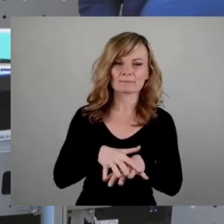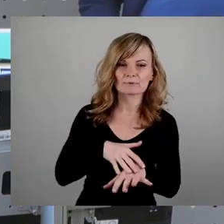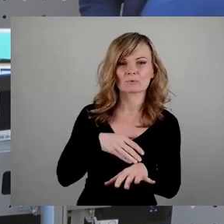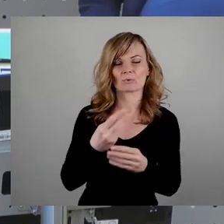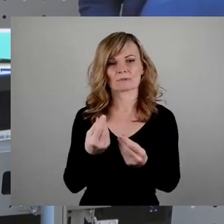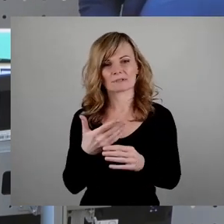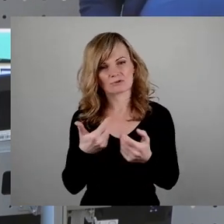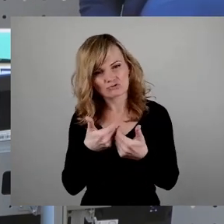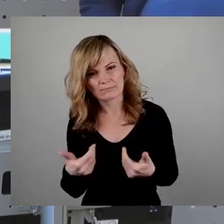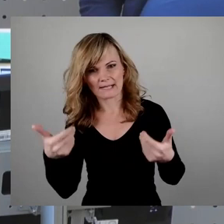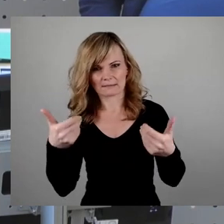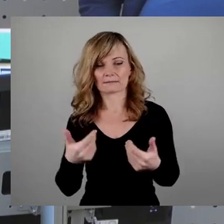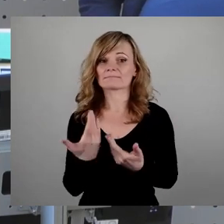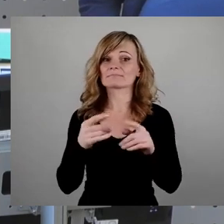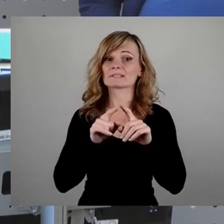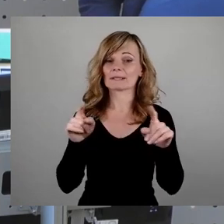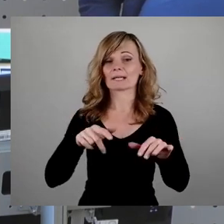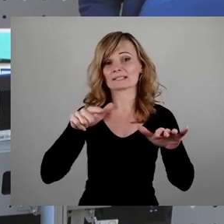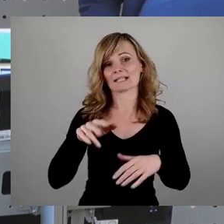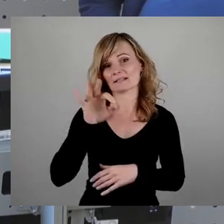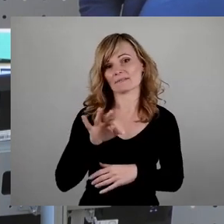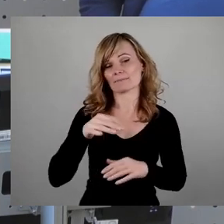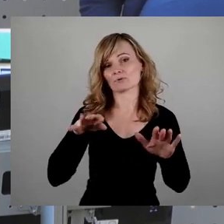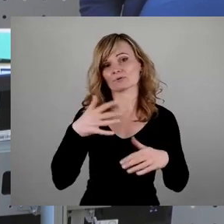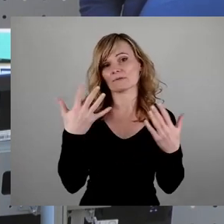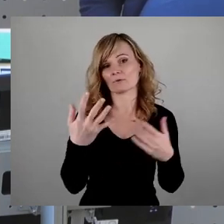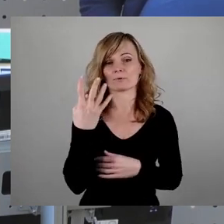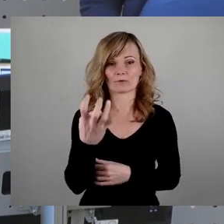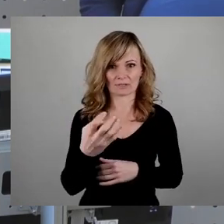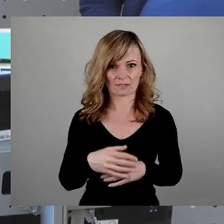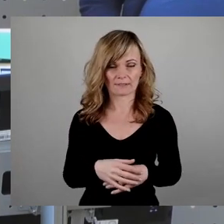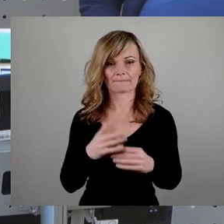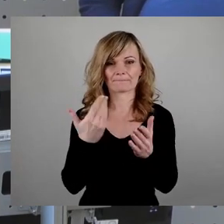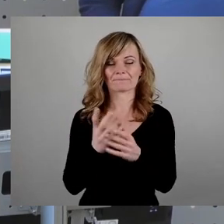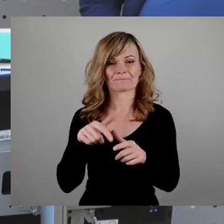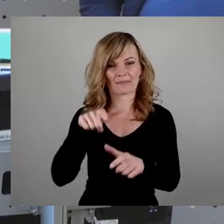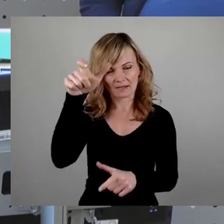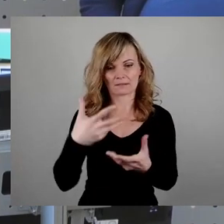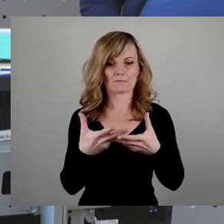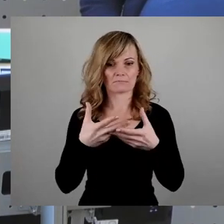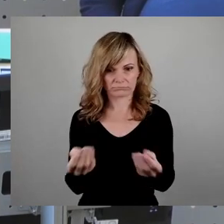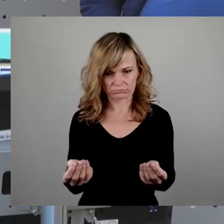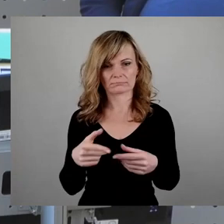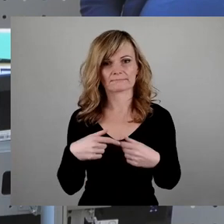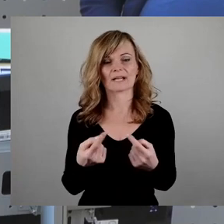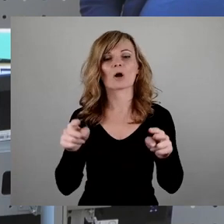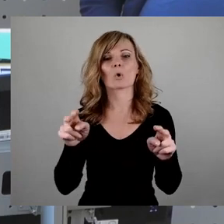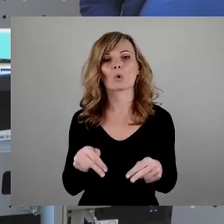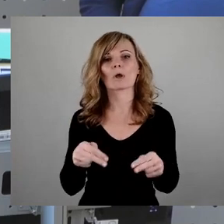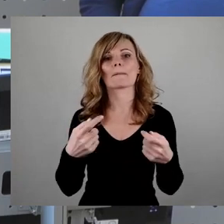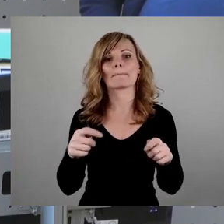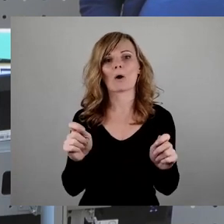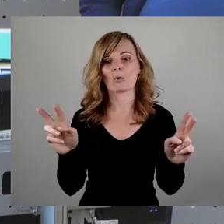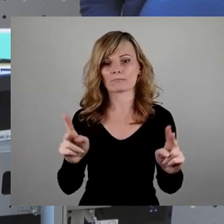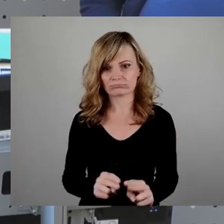Februar 1945. Zu den Umständen des Verschwindens im Amtsdeutsch Rückbau konnte die Verwaltung zwei